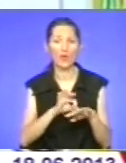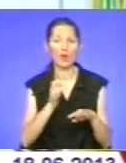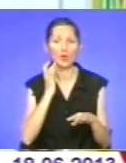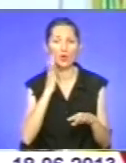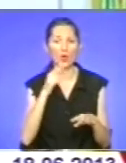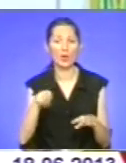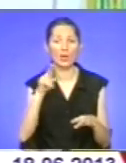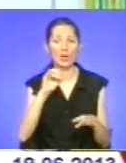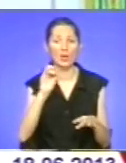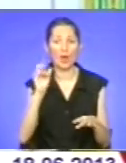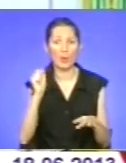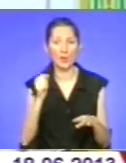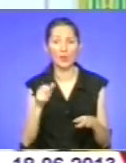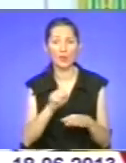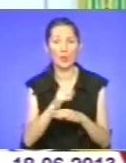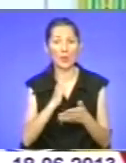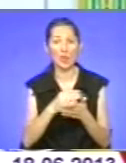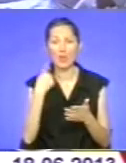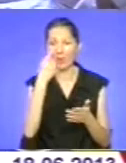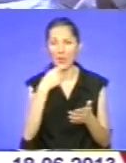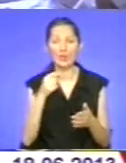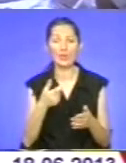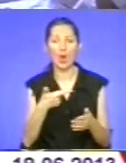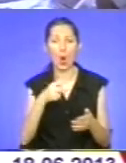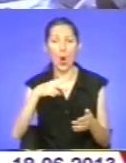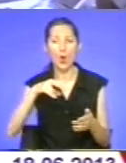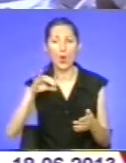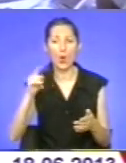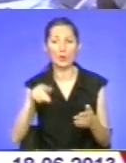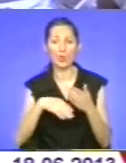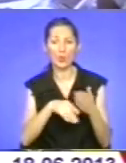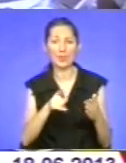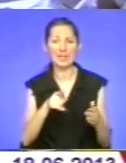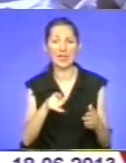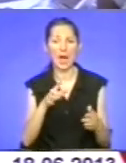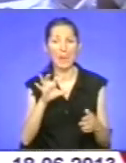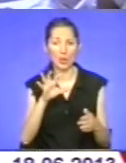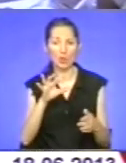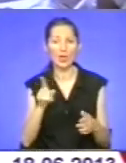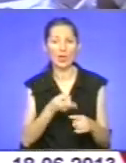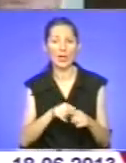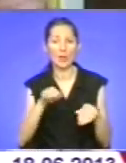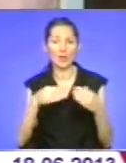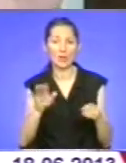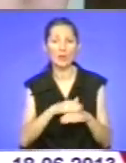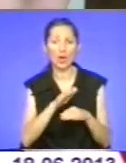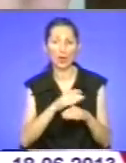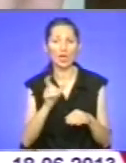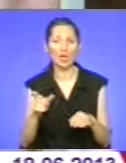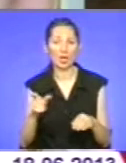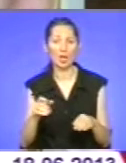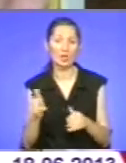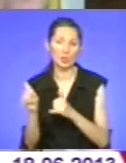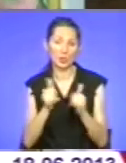мають власній глюкометри, то за допомогою тих 500, які передали благодійники, забезпечать решту потребуючих людей. Глюкометр дуже